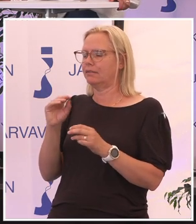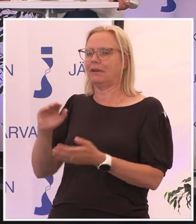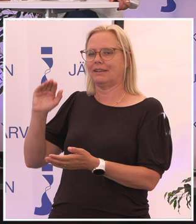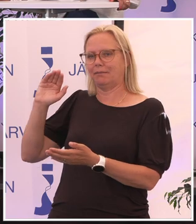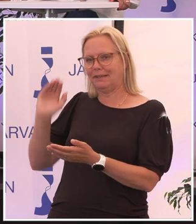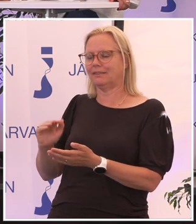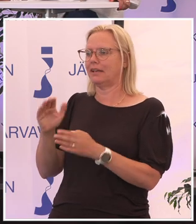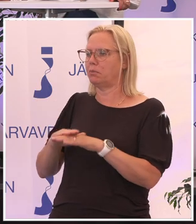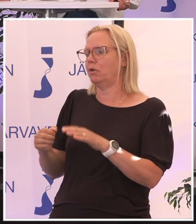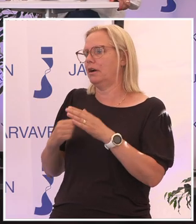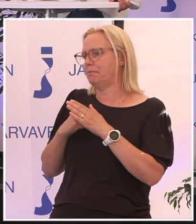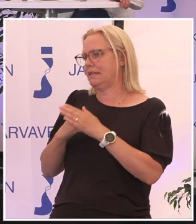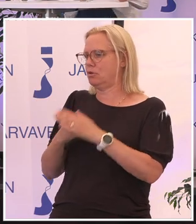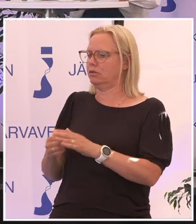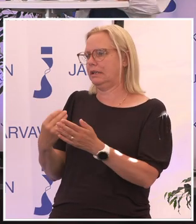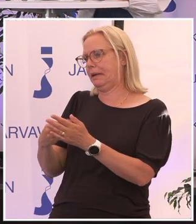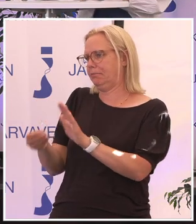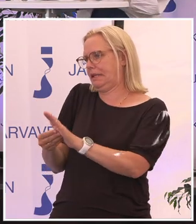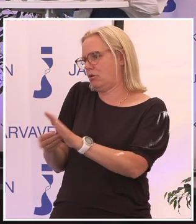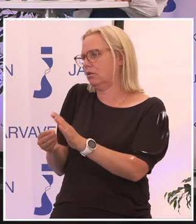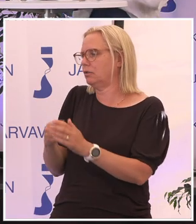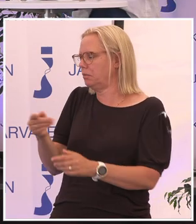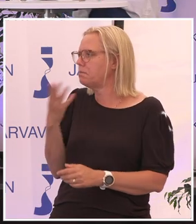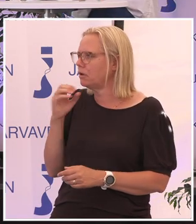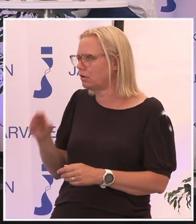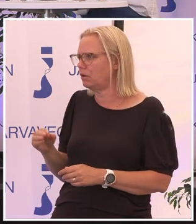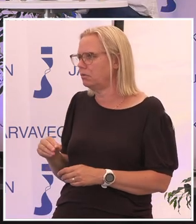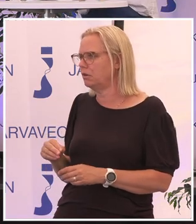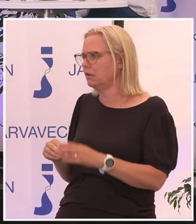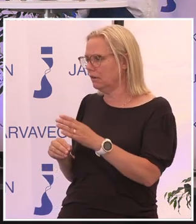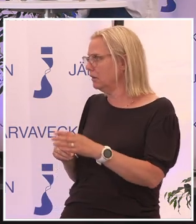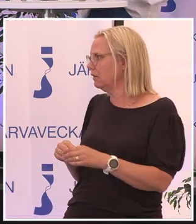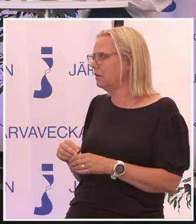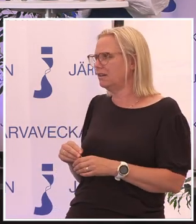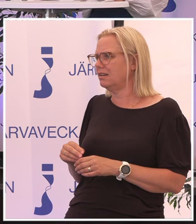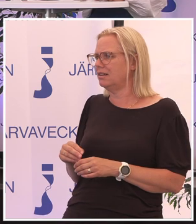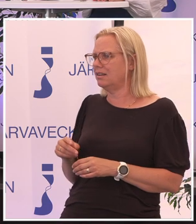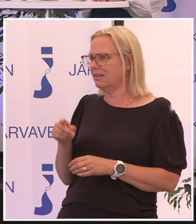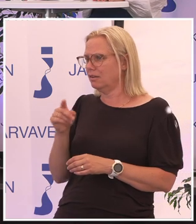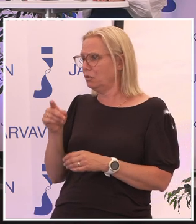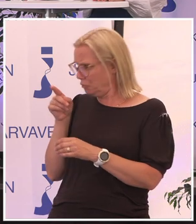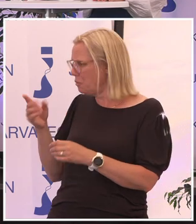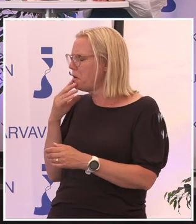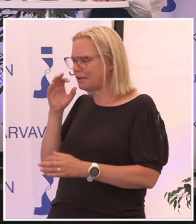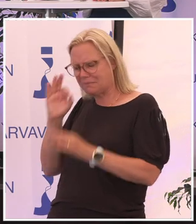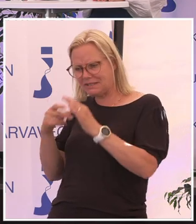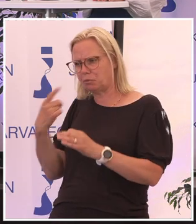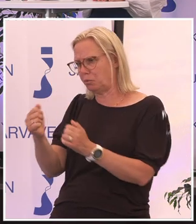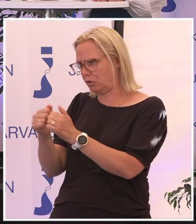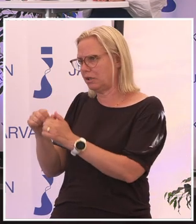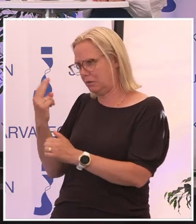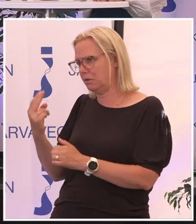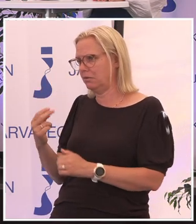på det ni pratar om. Och det är där borta grönt och det är ju på ämnet. Och